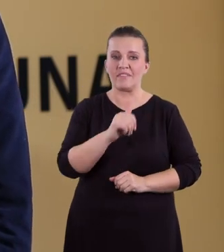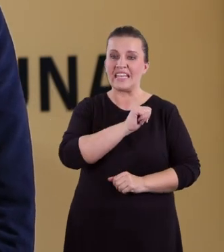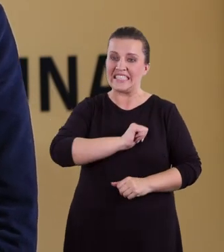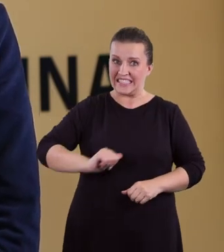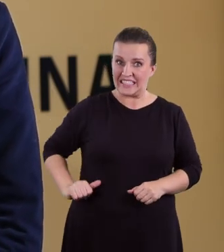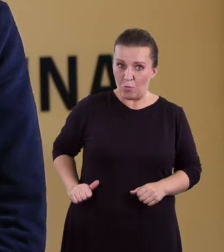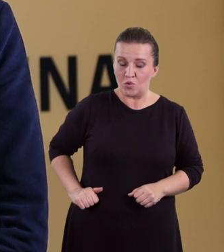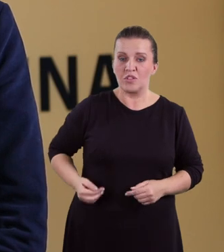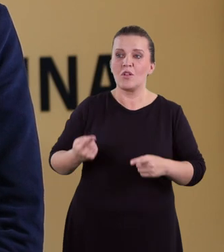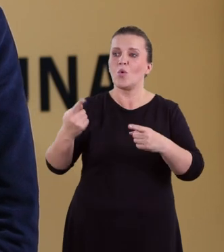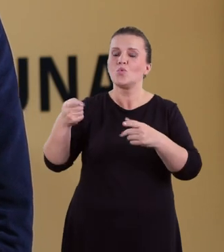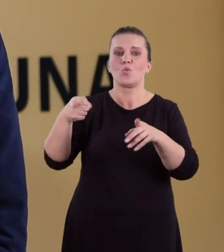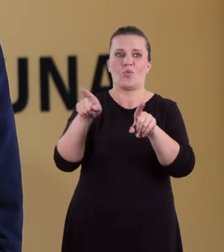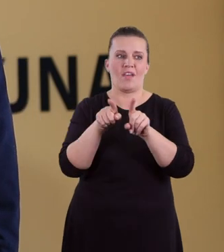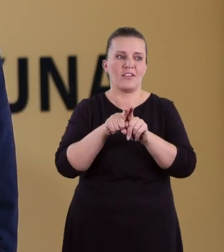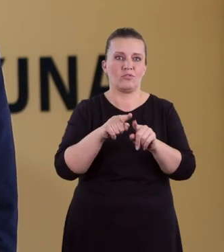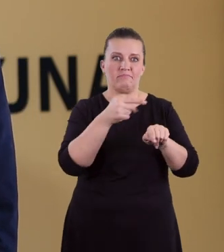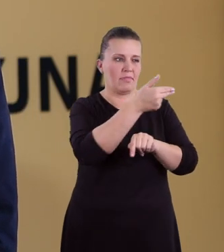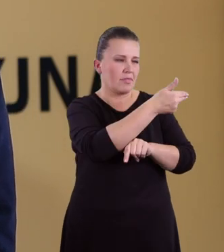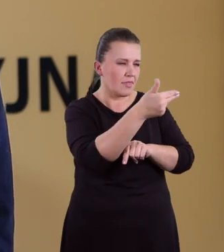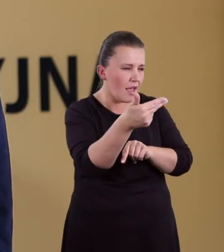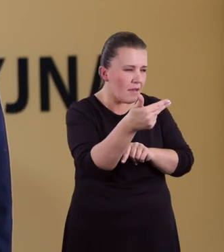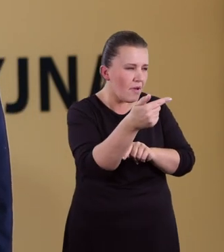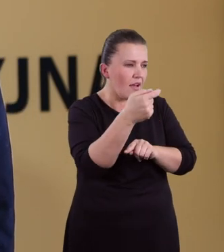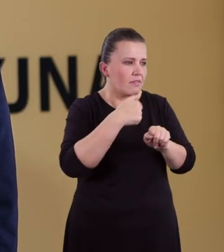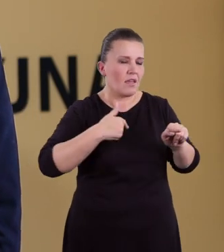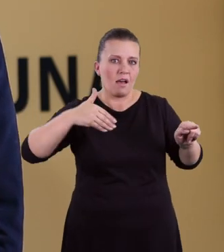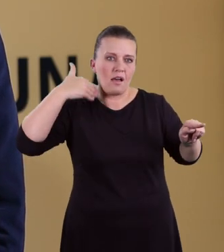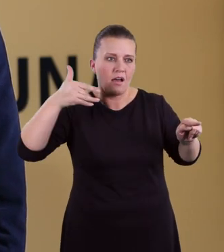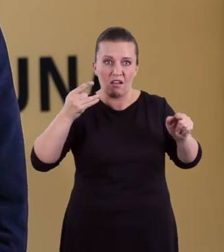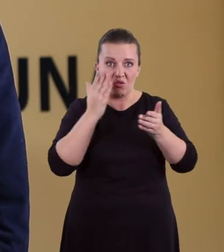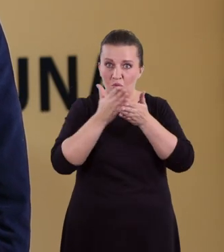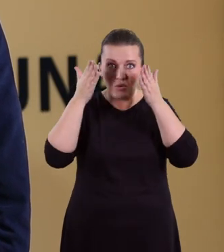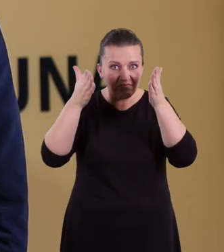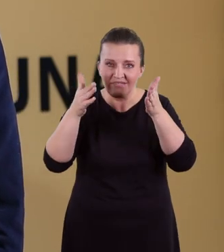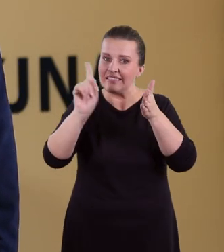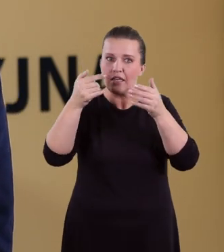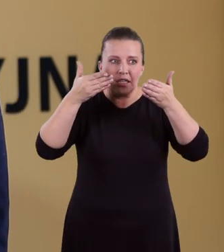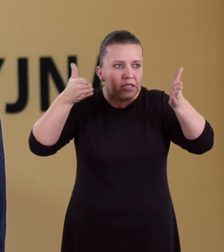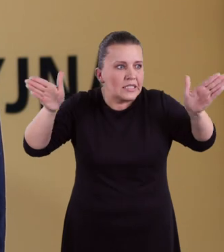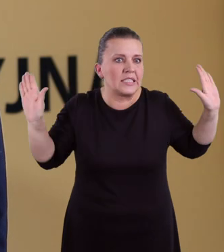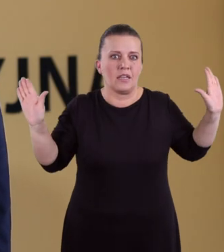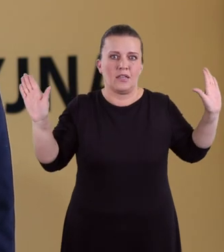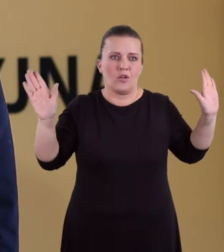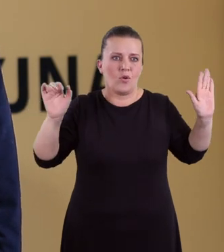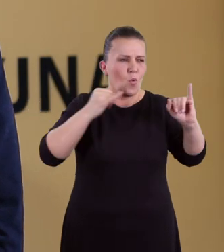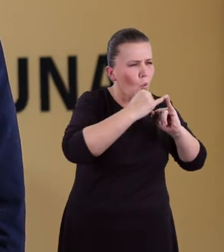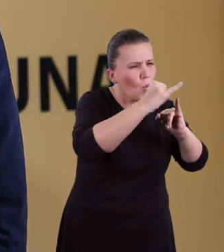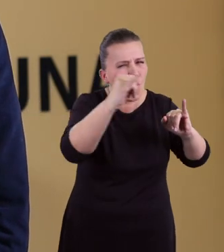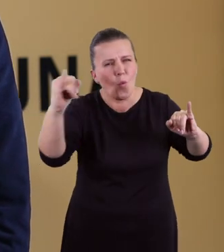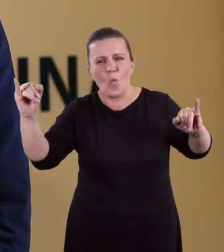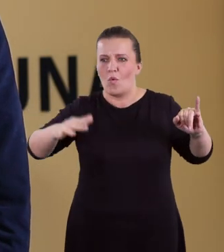lokowanie zagadnienia podanego w temacie na szerokim kulturowym tle, a więc przywołanie kontekstów kulturowych